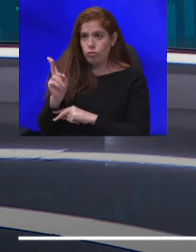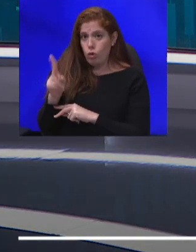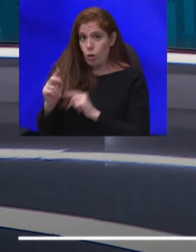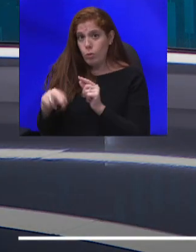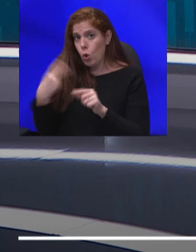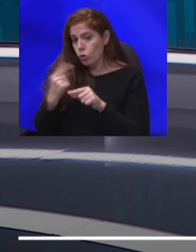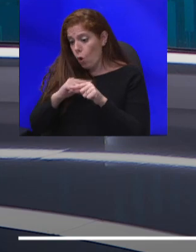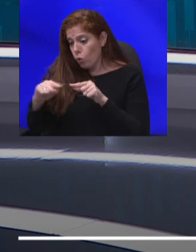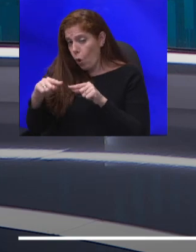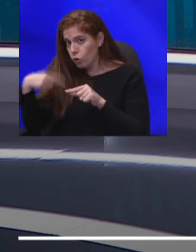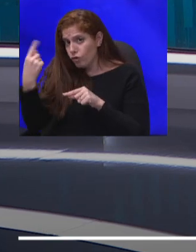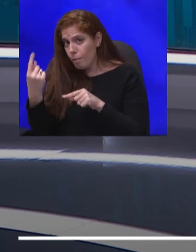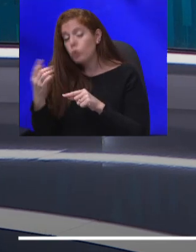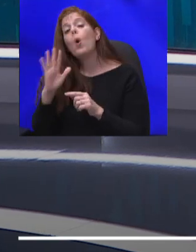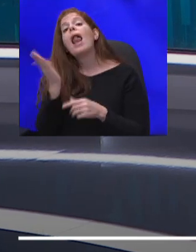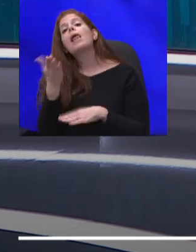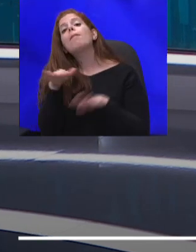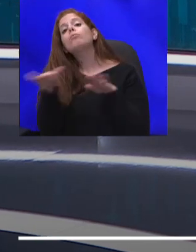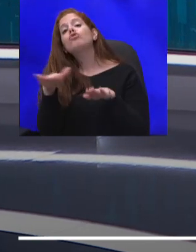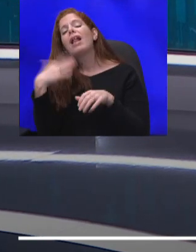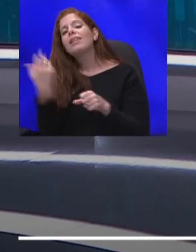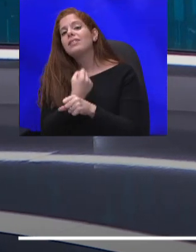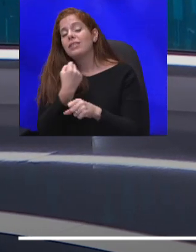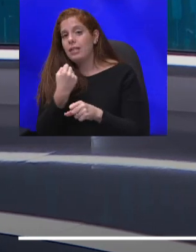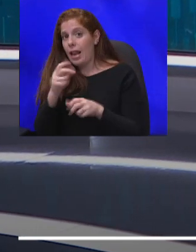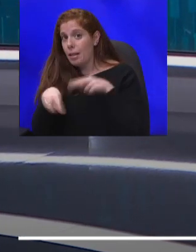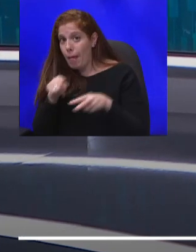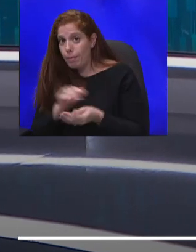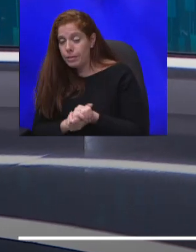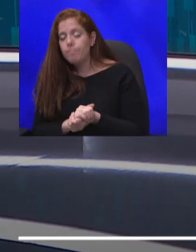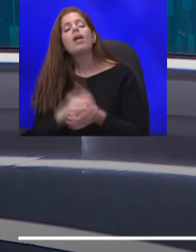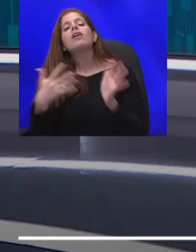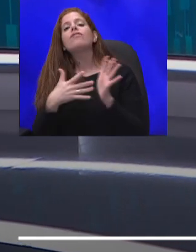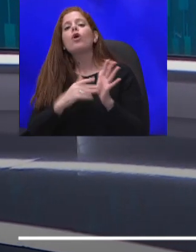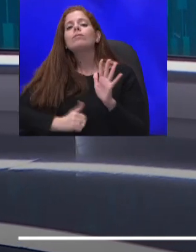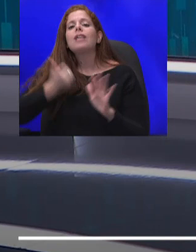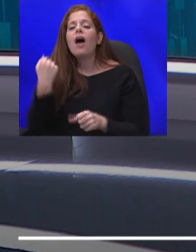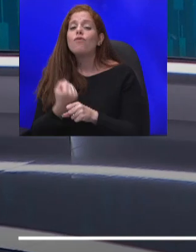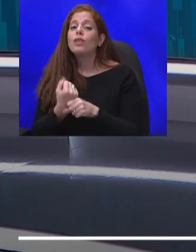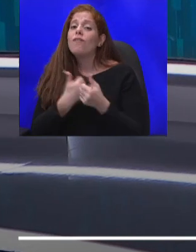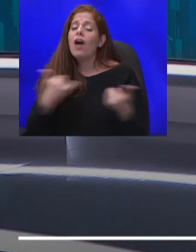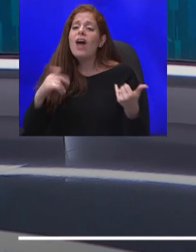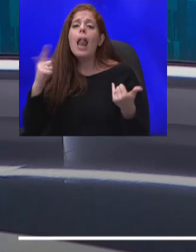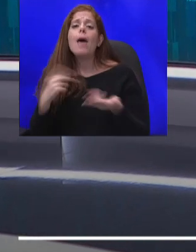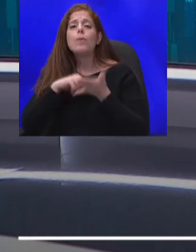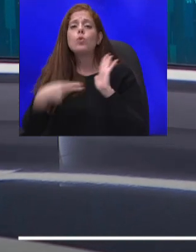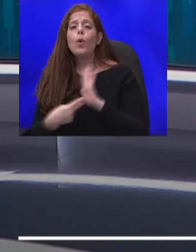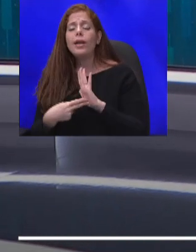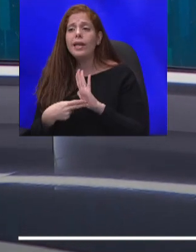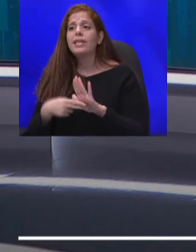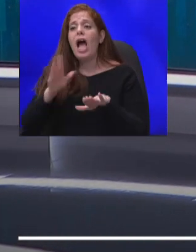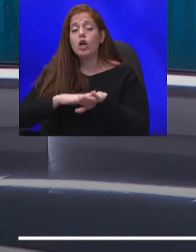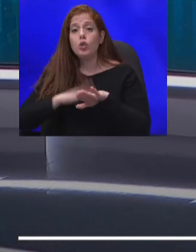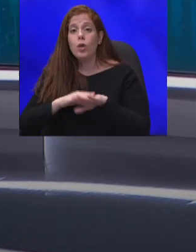אם הממשלה תצליח לפרק אותה. נבדוק גם עם שר העבודה והרווחה, יציק שמולי, למה תוכנית ההכשרות המקצועיות יוצאת לדרך רק עכשיו,